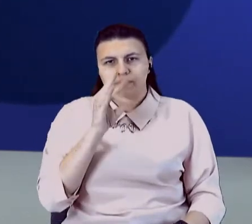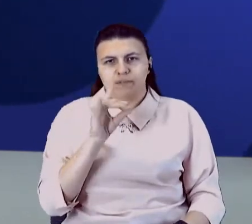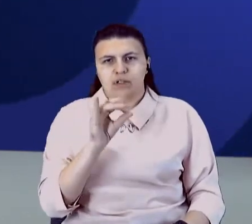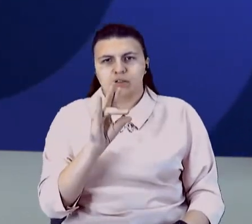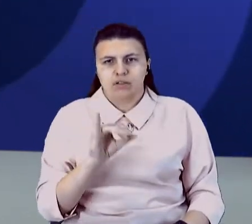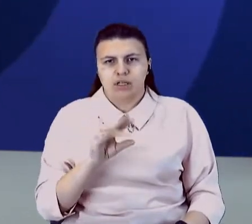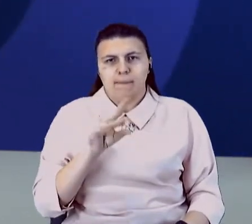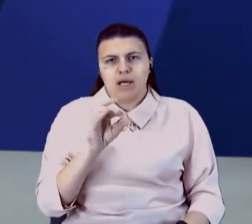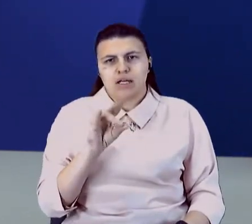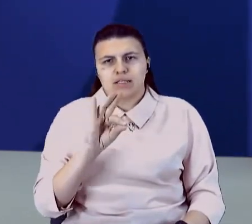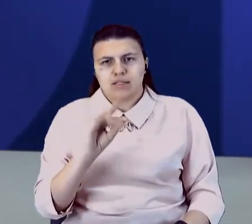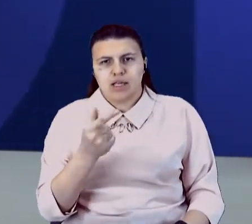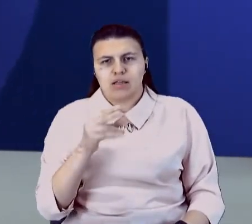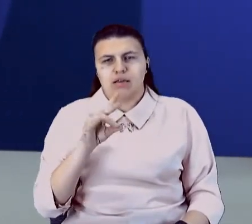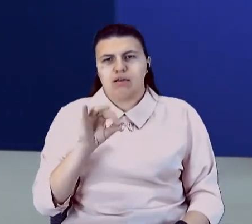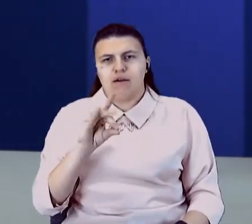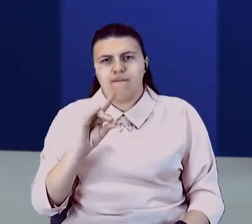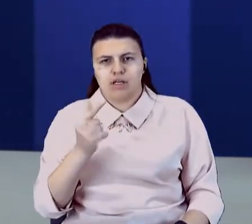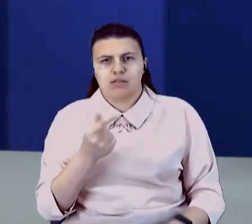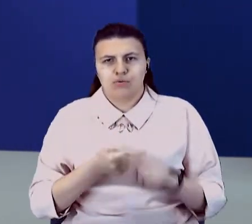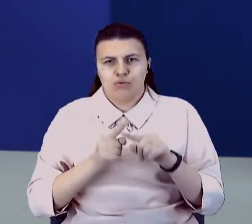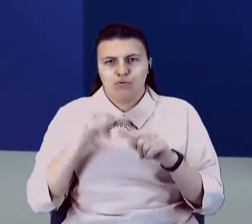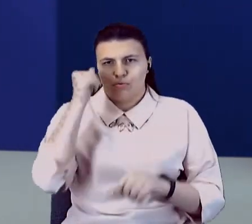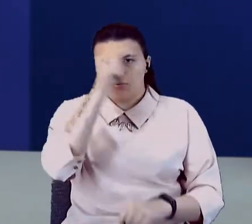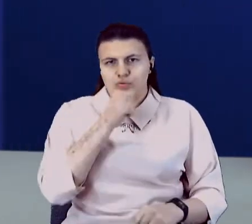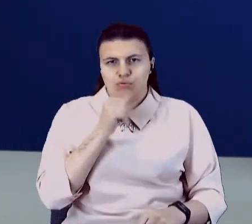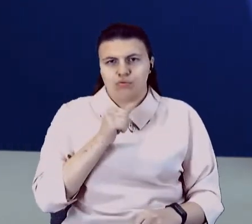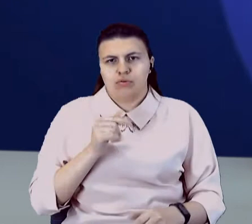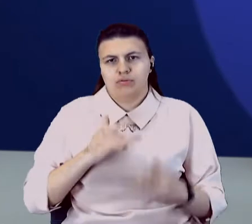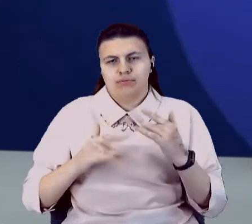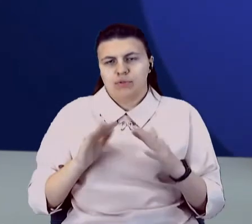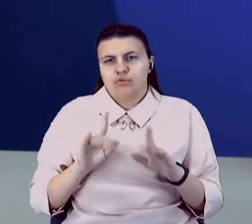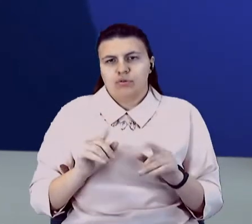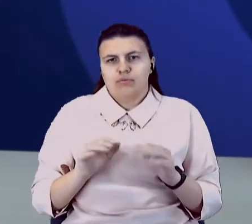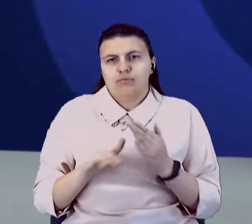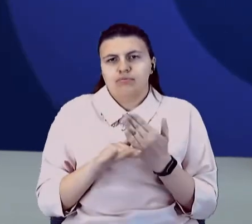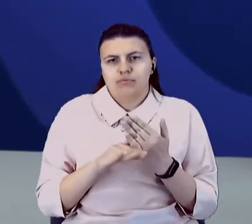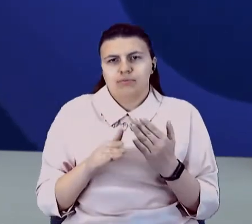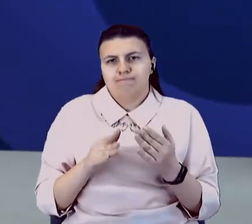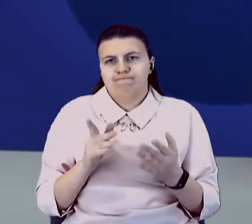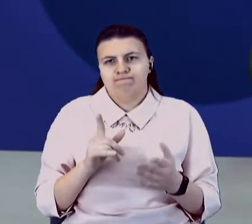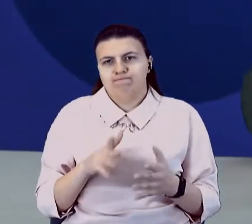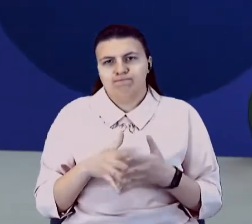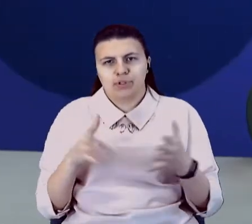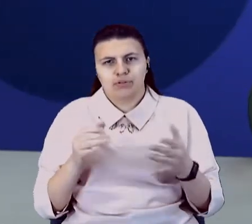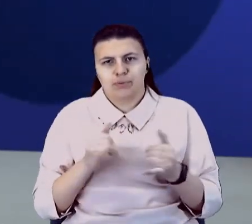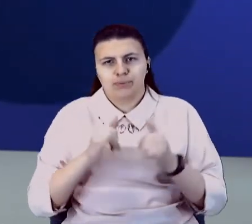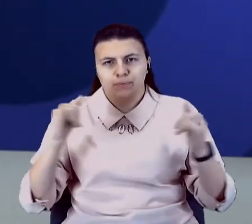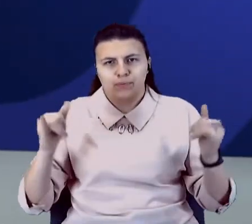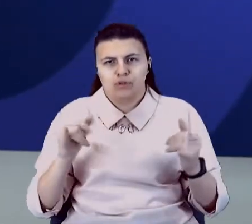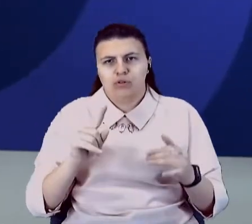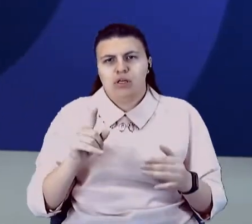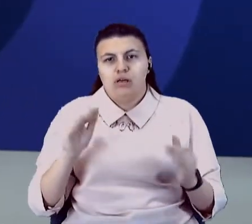цього року вже. А також уникнути збільшення хворих, що дасть змогу лікарям підготувати нові ліжка, які